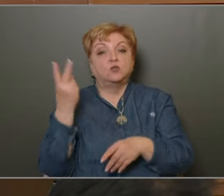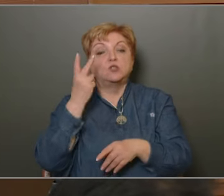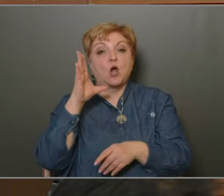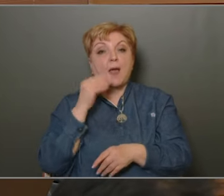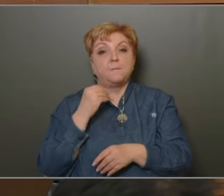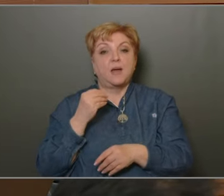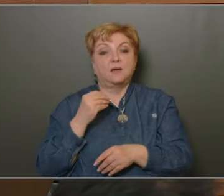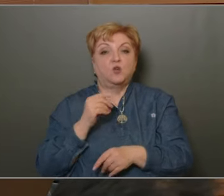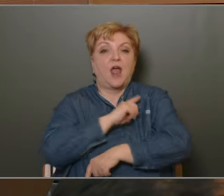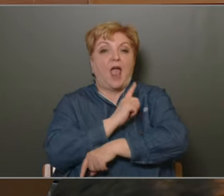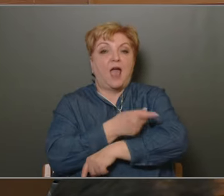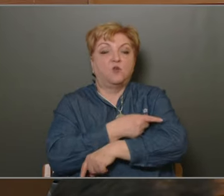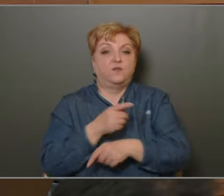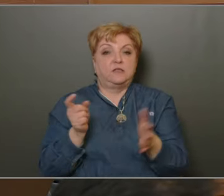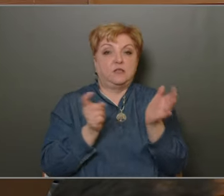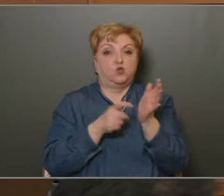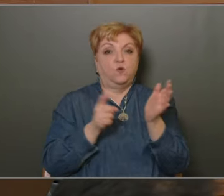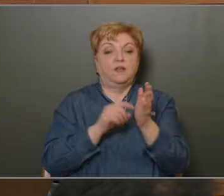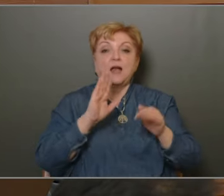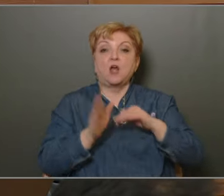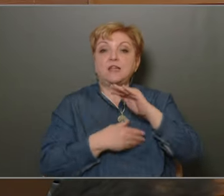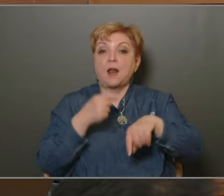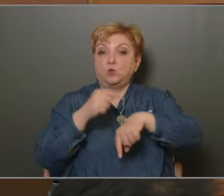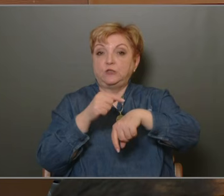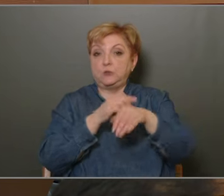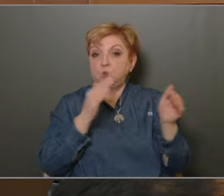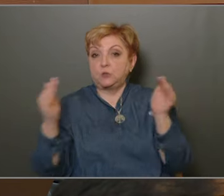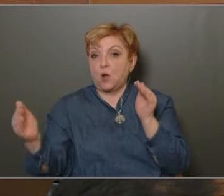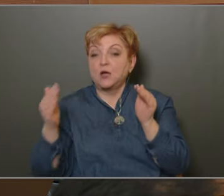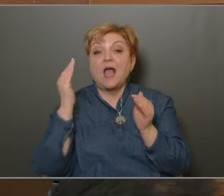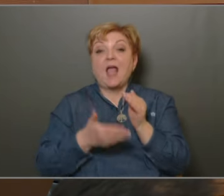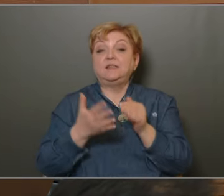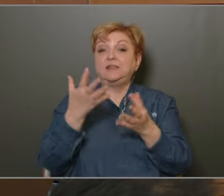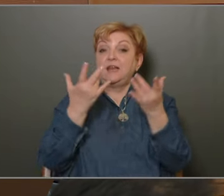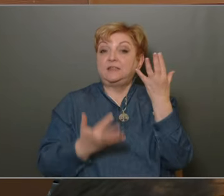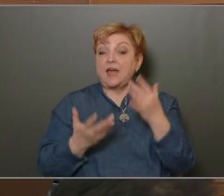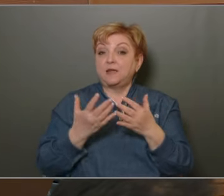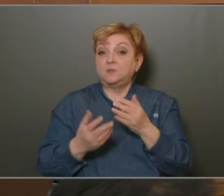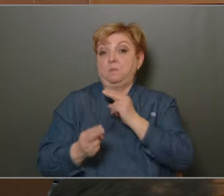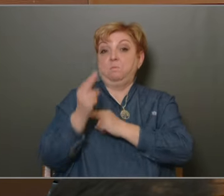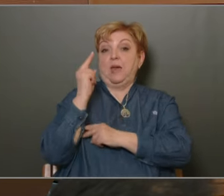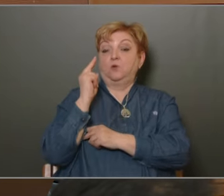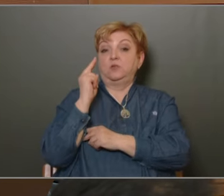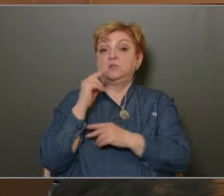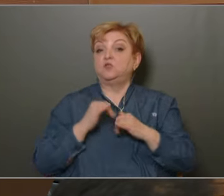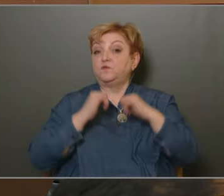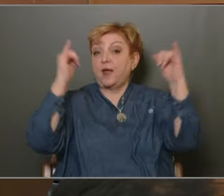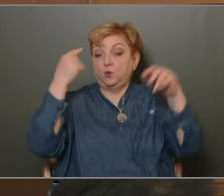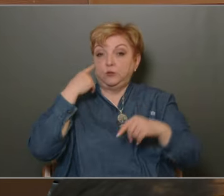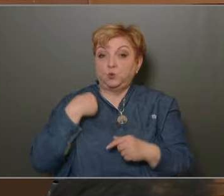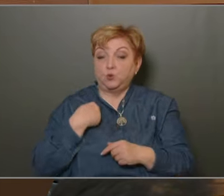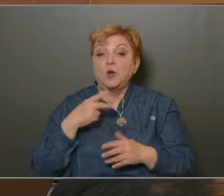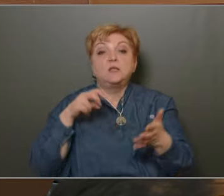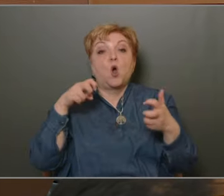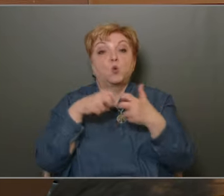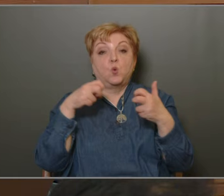szakemberektől pedig rendkívüli erőfeszítéseket követelt az elmúlt időszak azért, hogy az eddig elért eredményeket megőrizhessük és fejlődhessünk is.